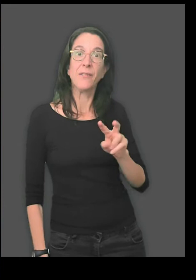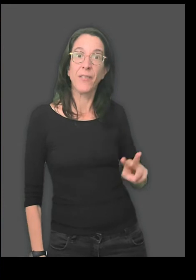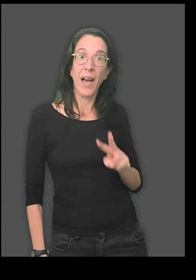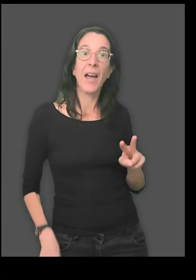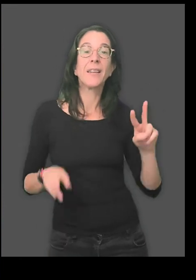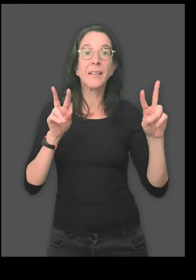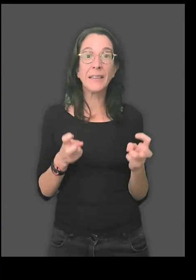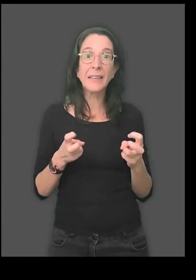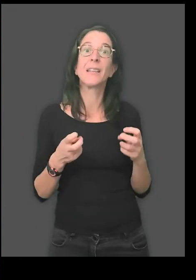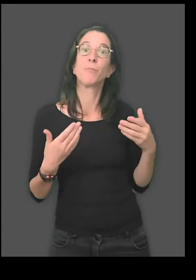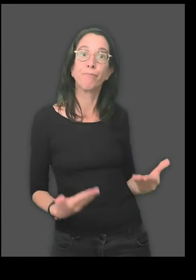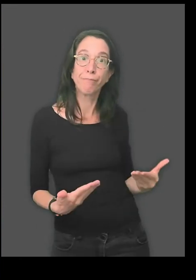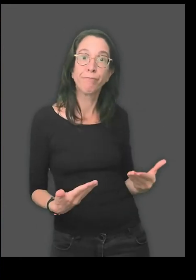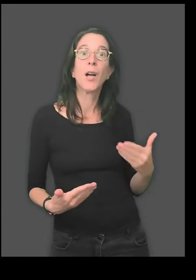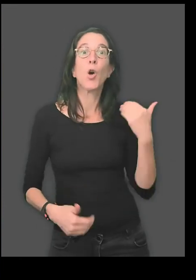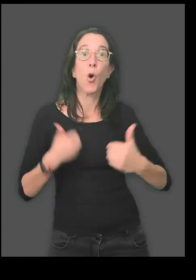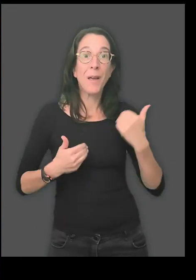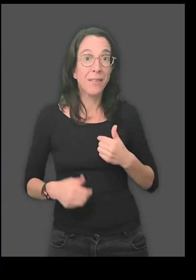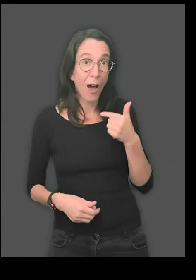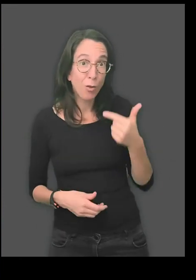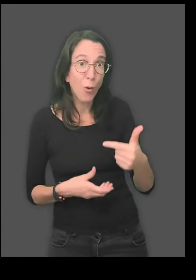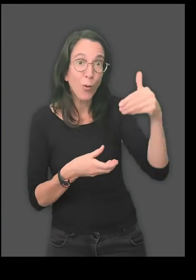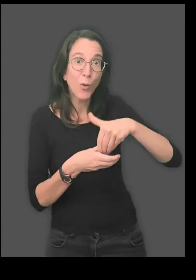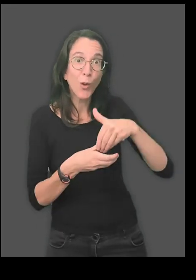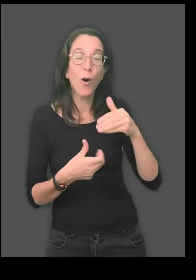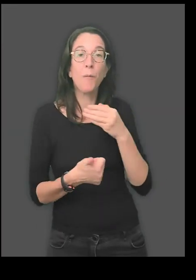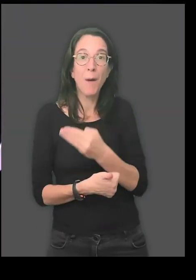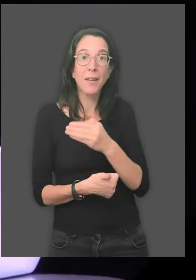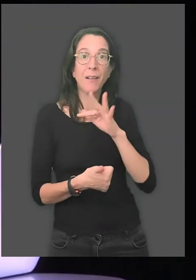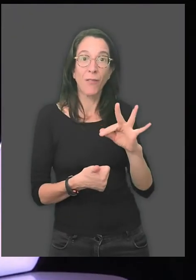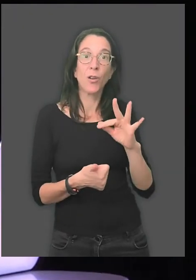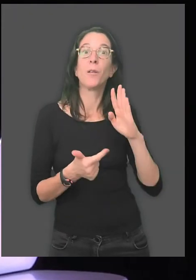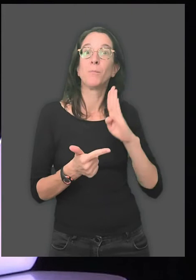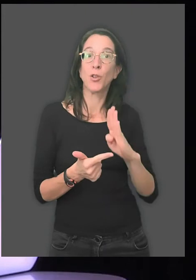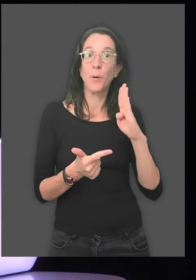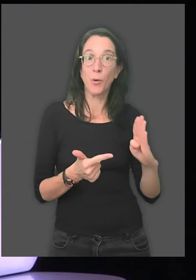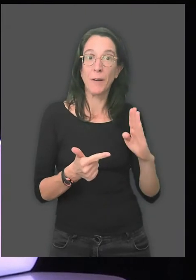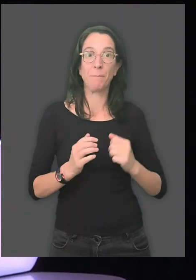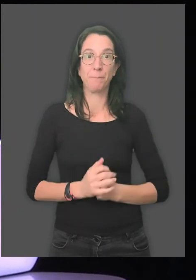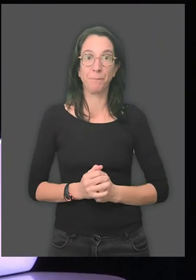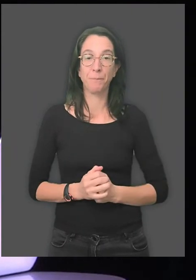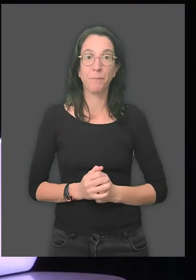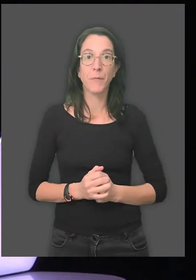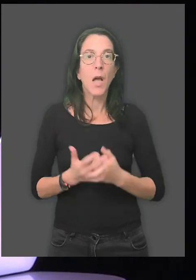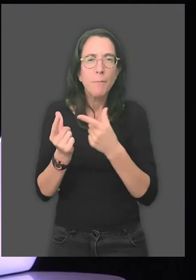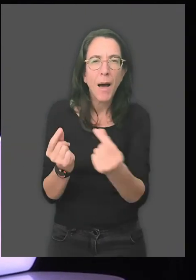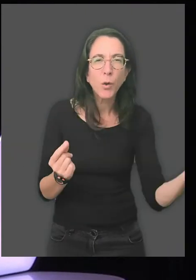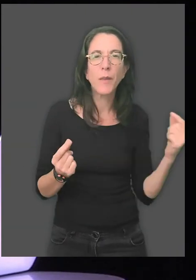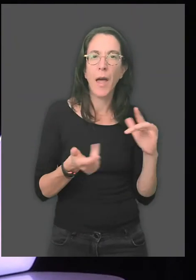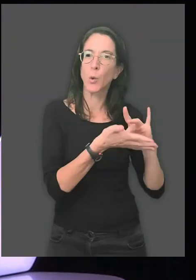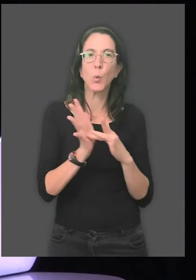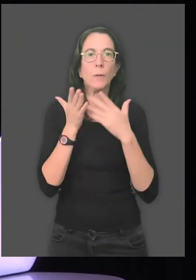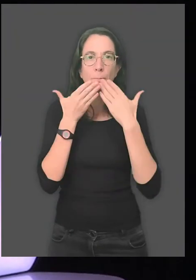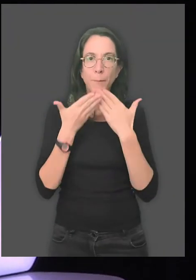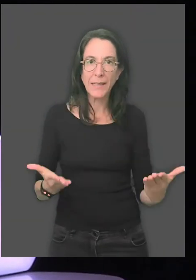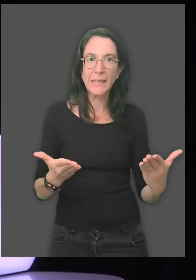amoureuse, avec Marina Foyles et Benjamin Biolet. Nous remercions l'ensemble de nos partenaires qui nous